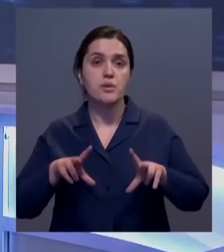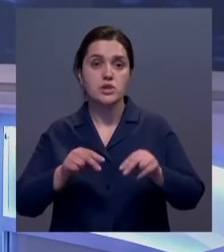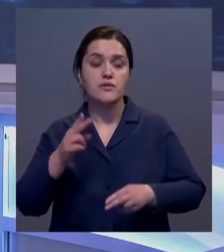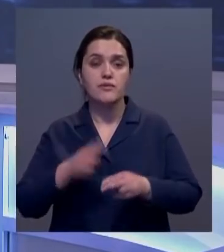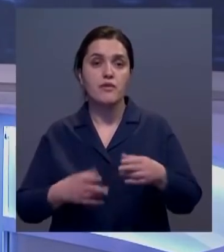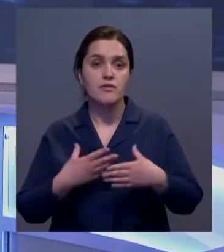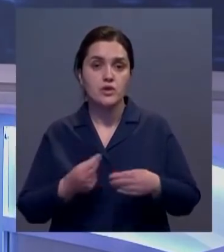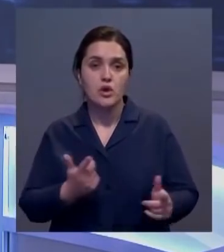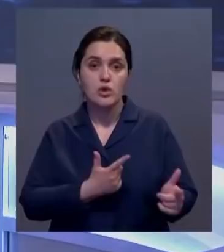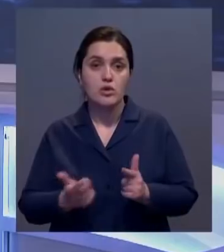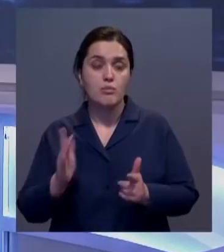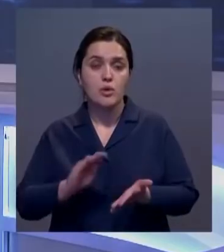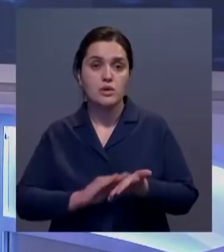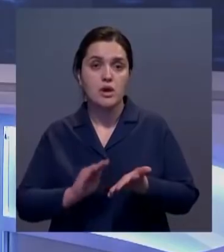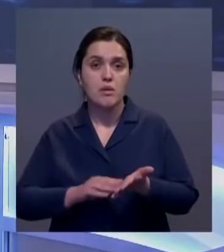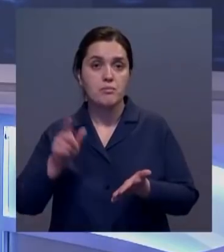обещают завершить весной.